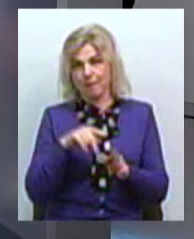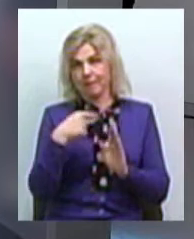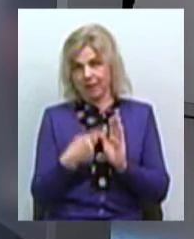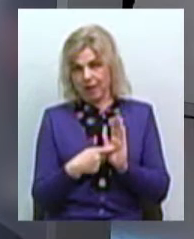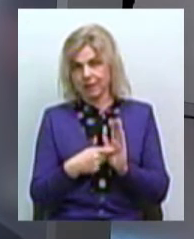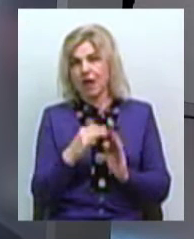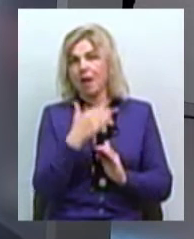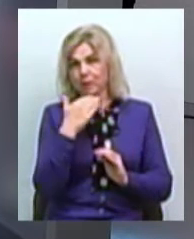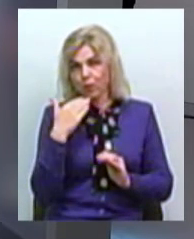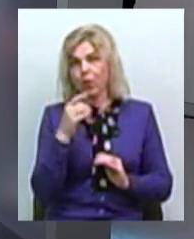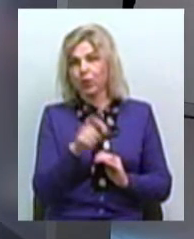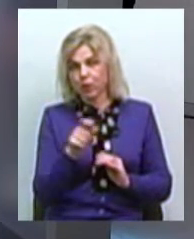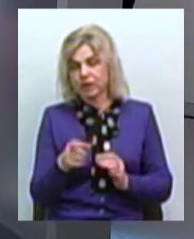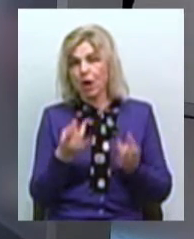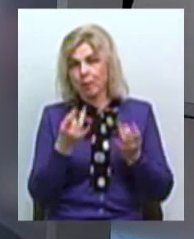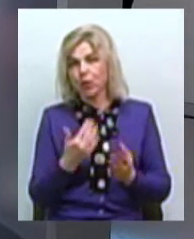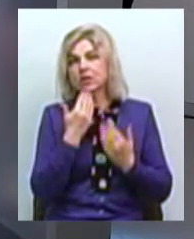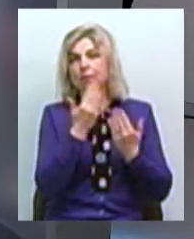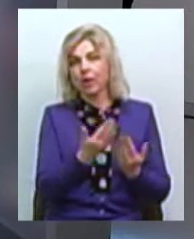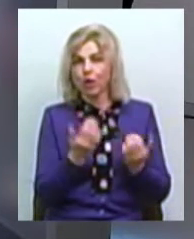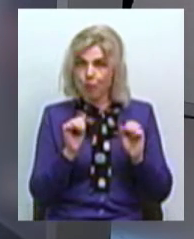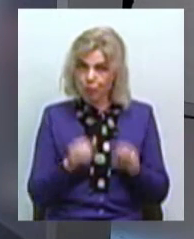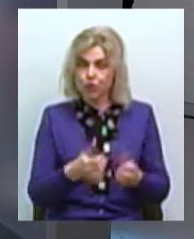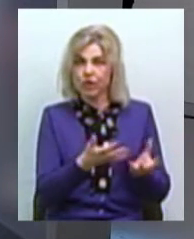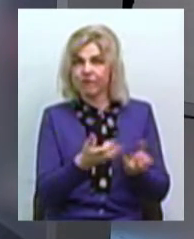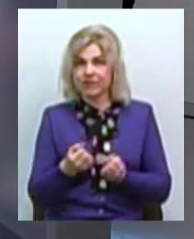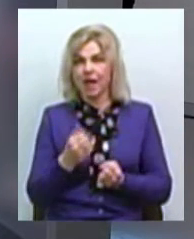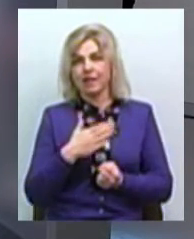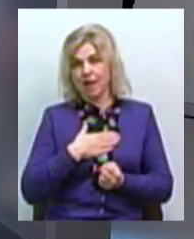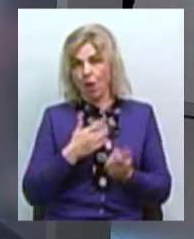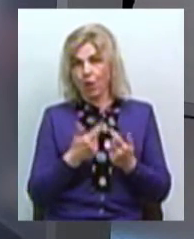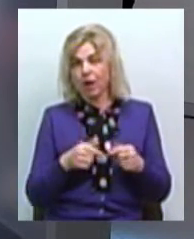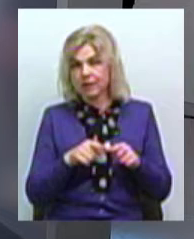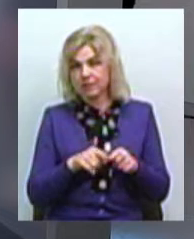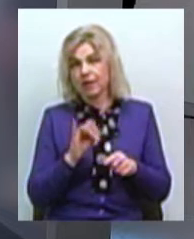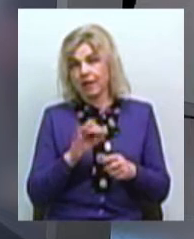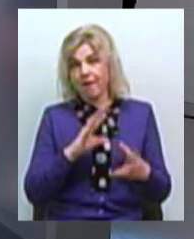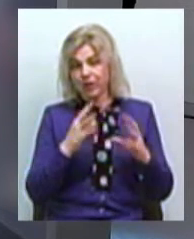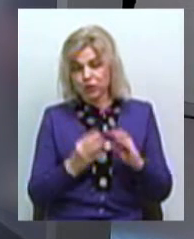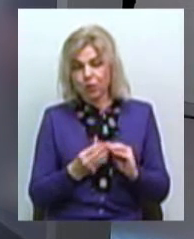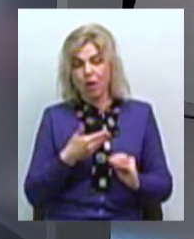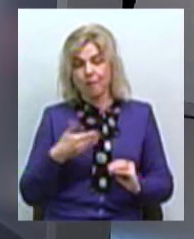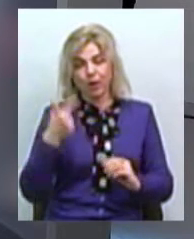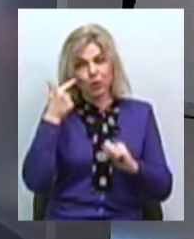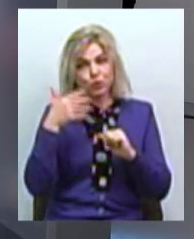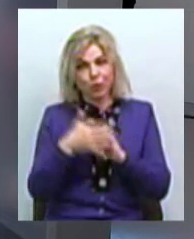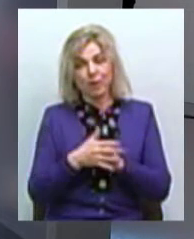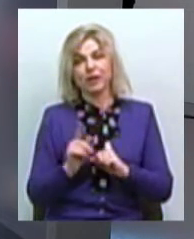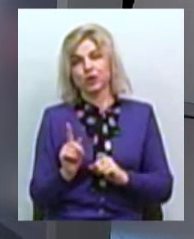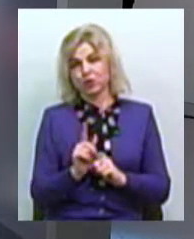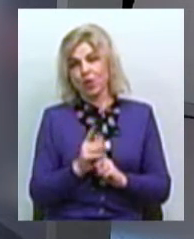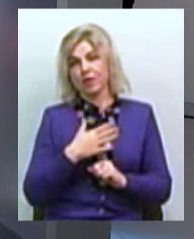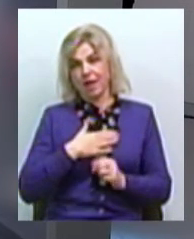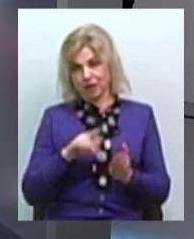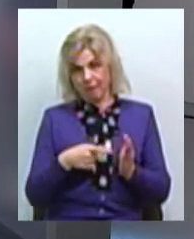І декілька людей просто запитували, чи можна взяти тваринку у нашої організації. І в результаті цього ми зрозуміли, що, певно, в